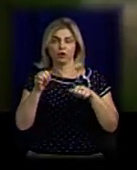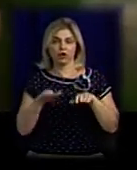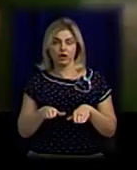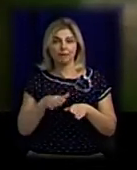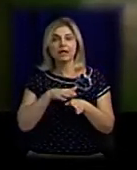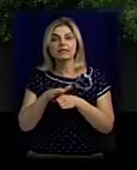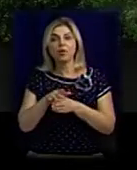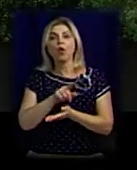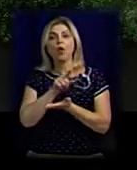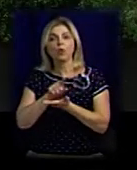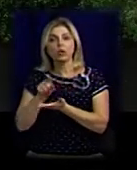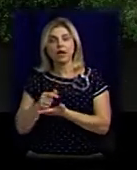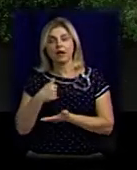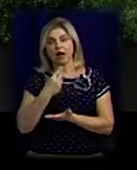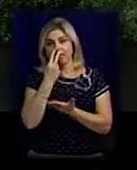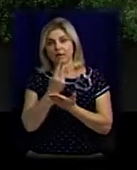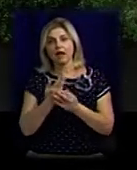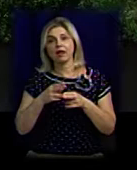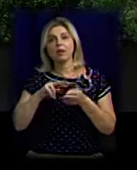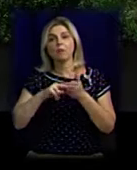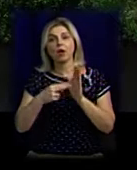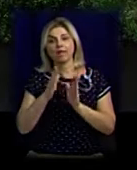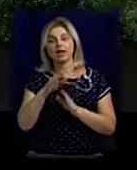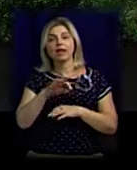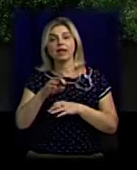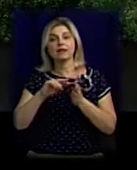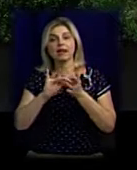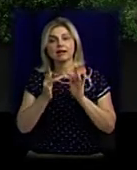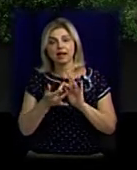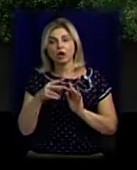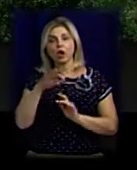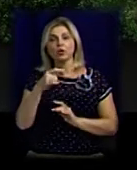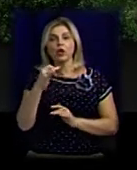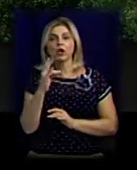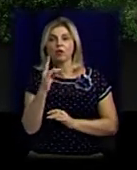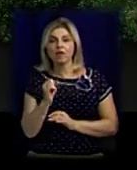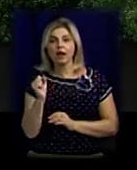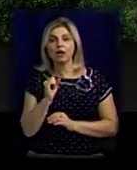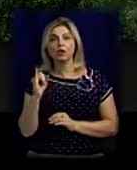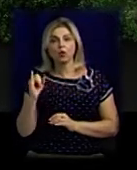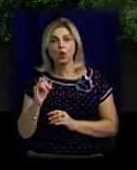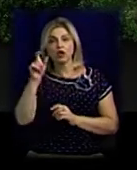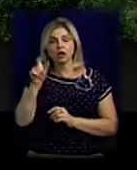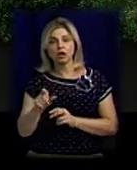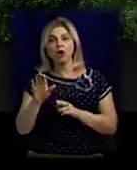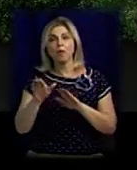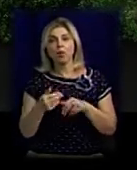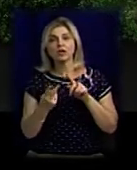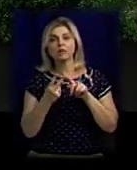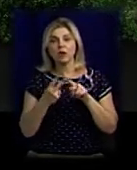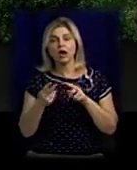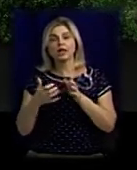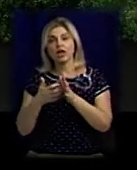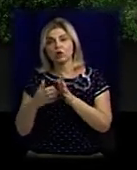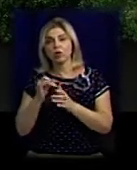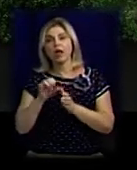Виконуючого обов'язки я бачив цей проєкт в інтернеті. Логвінова Олександра Юріївна – це людина, яка після другої недостачі і першої